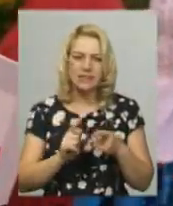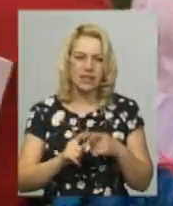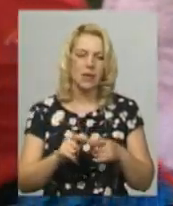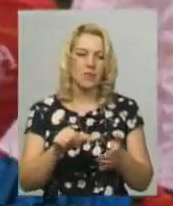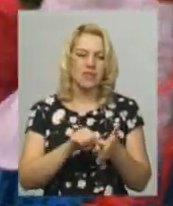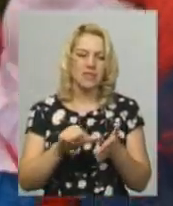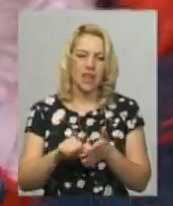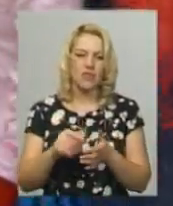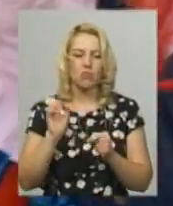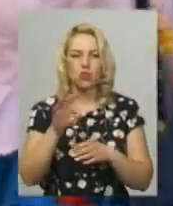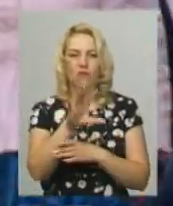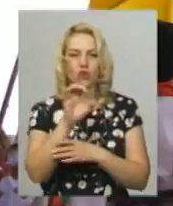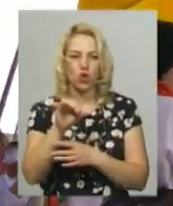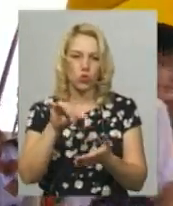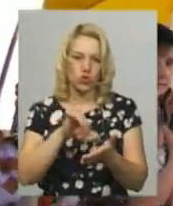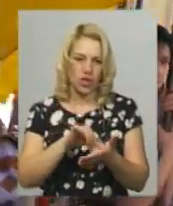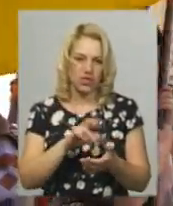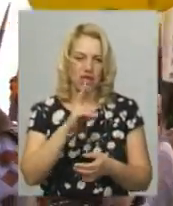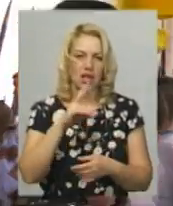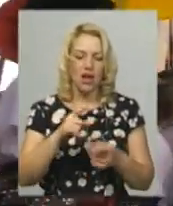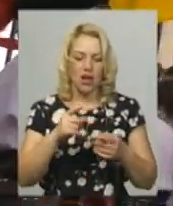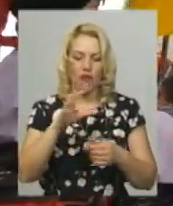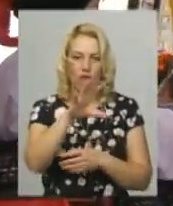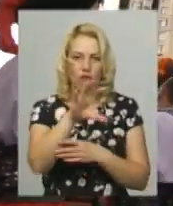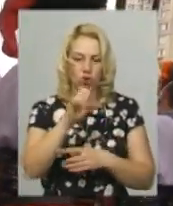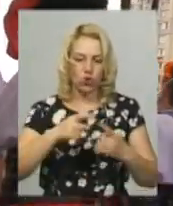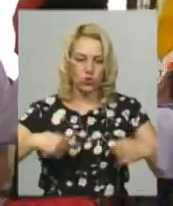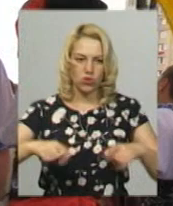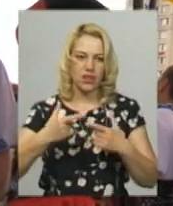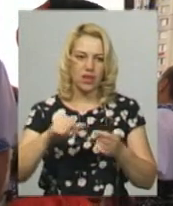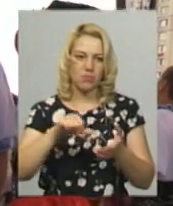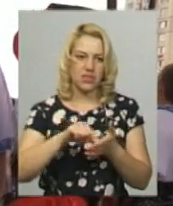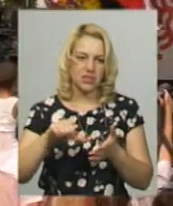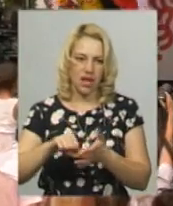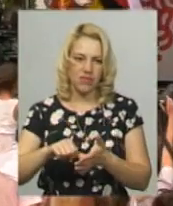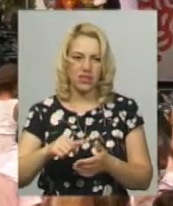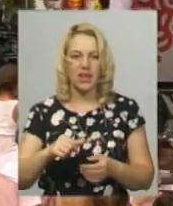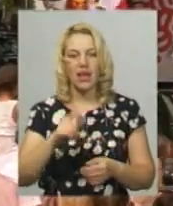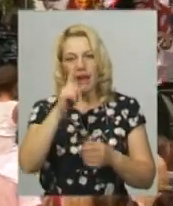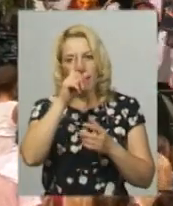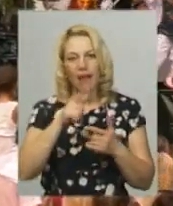фотографуватись з учасниками фесту на фотозонах, де представлені країни-учасниці заходу.